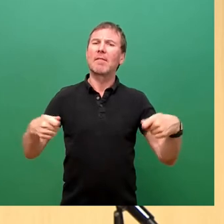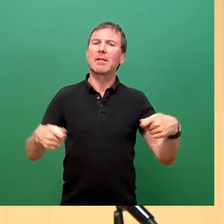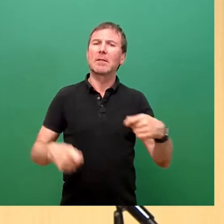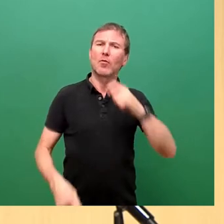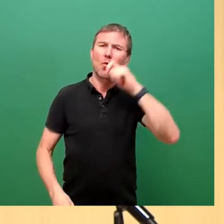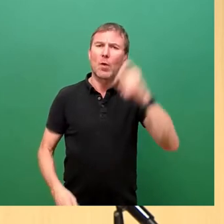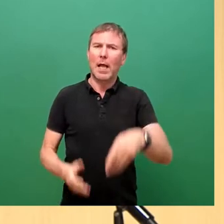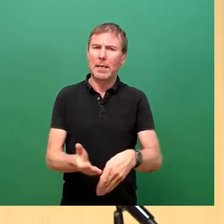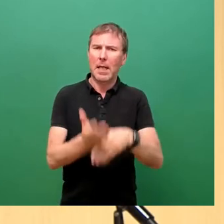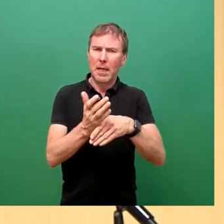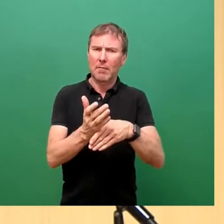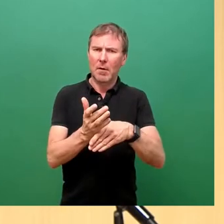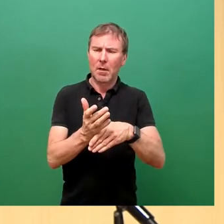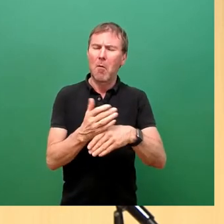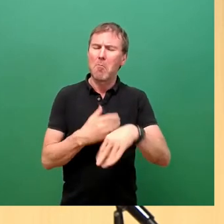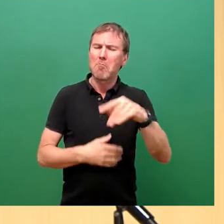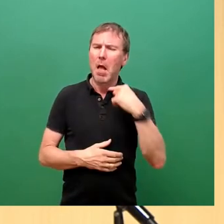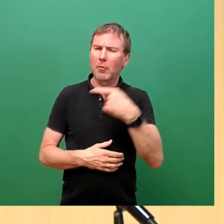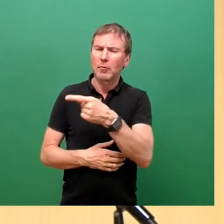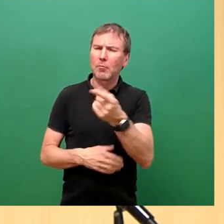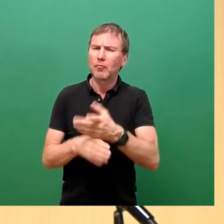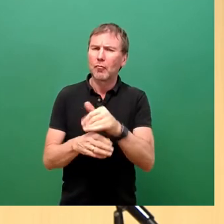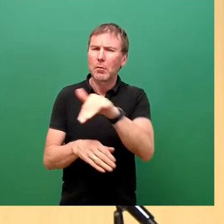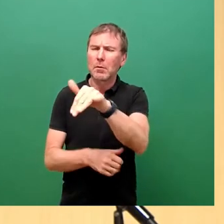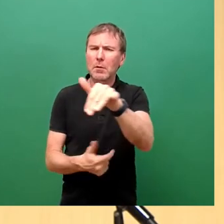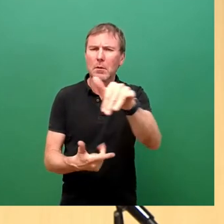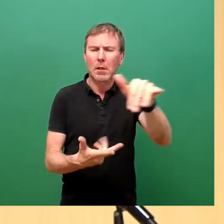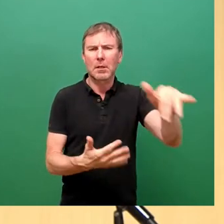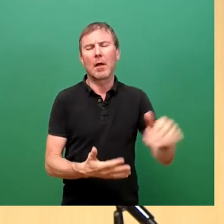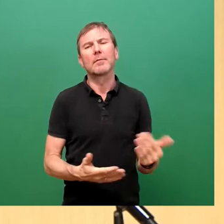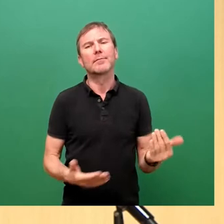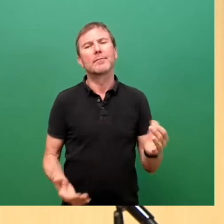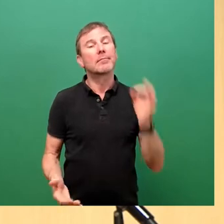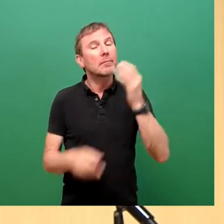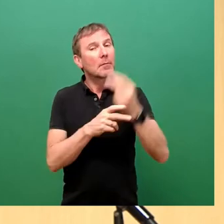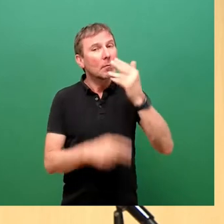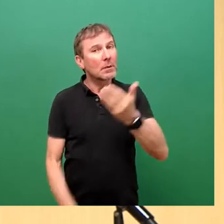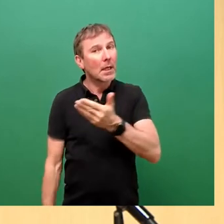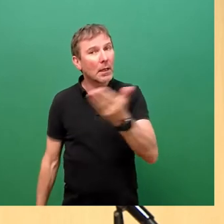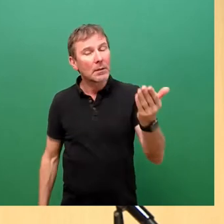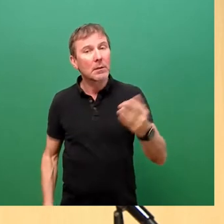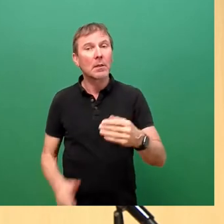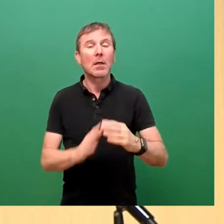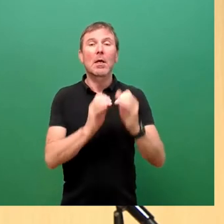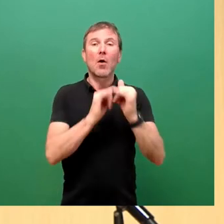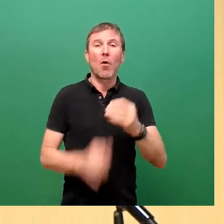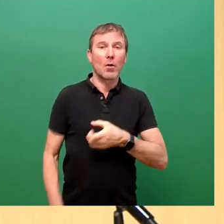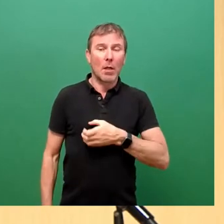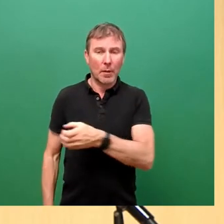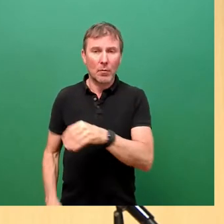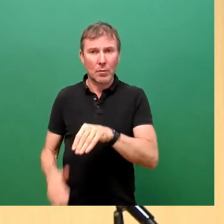breite Mehrheit abzeichnet. Meine Damen und Herren, die Unterbringung und Versorgung der Geflüchteten